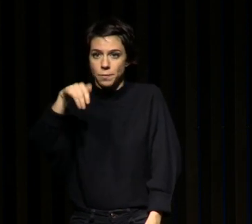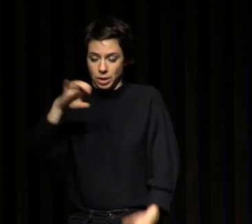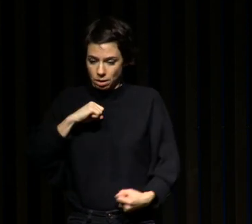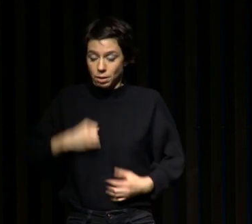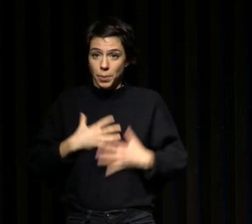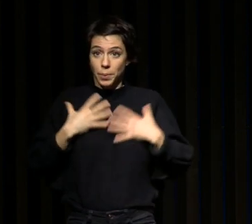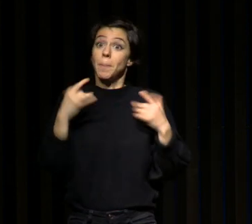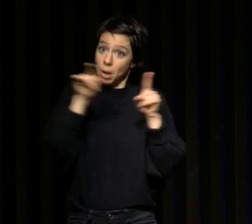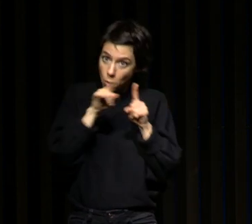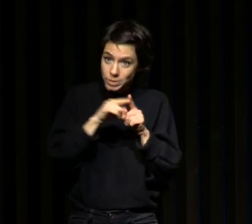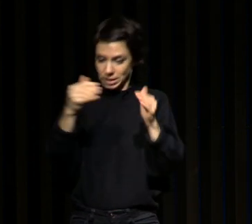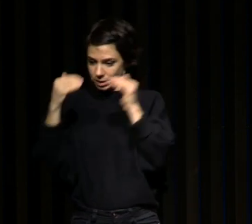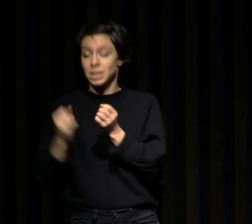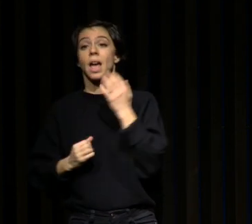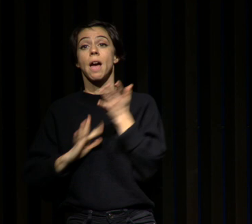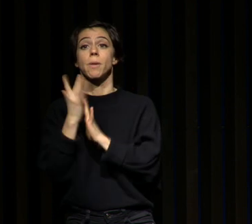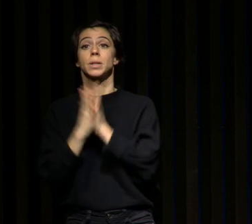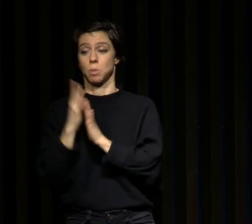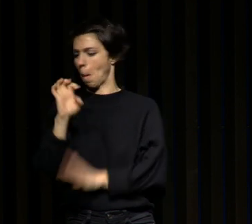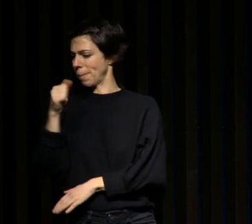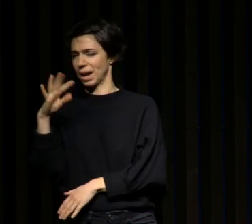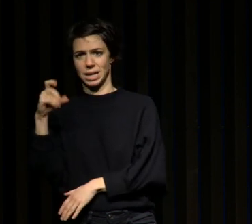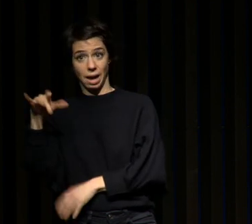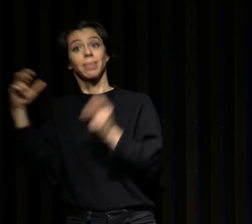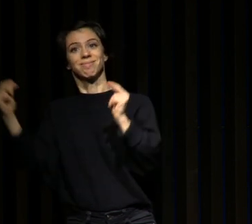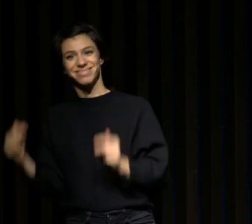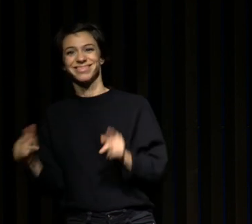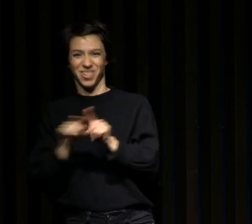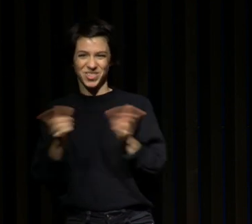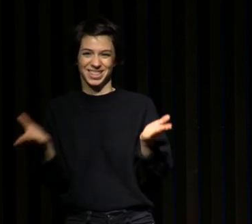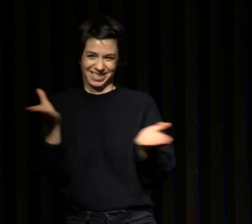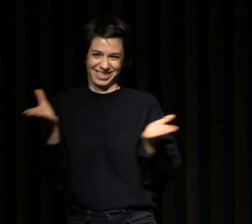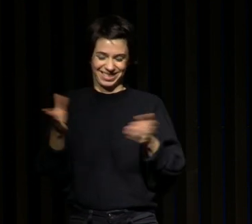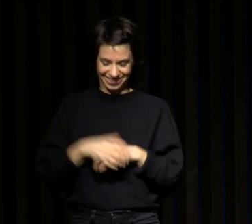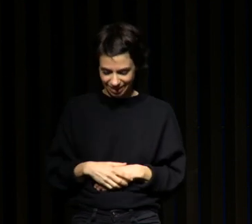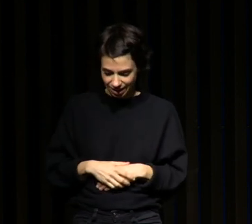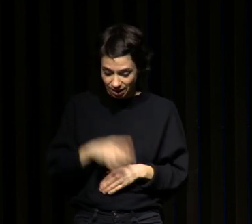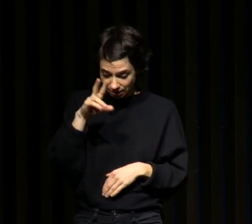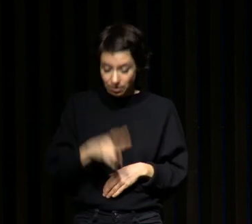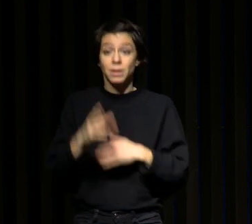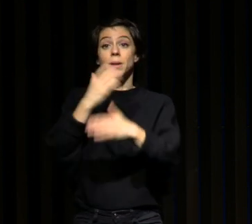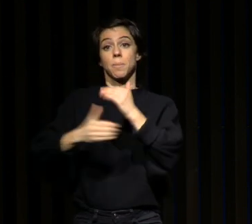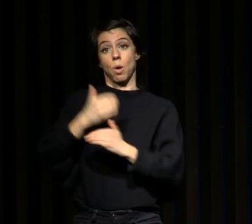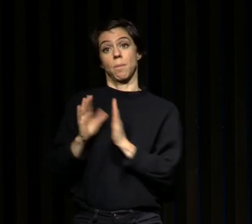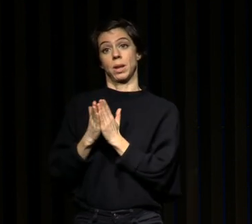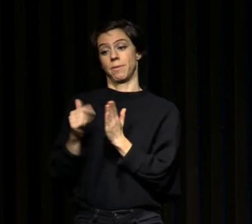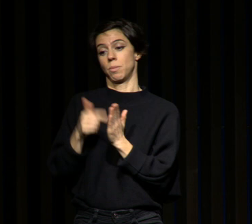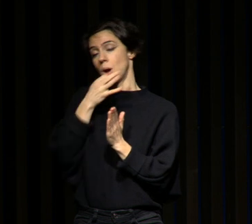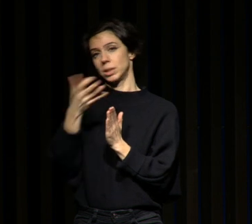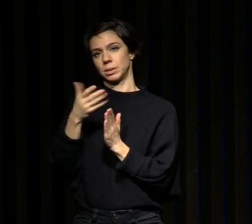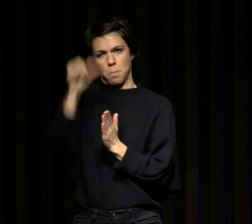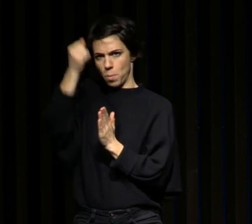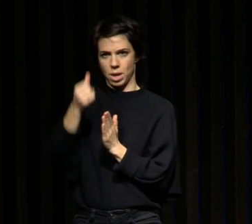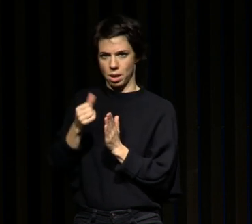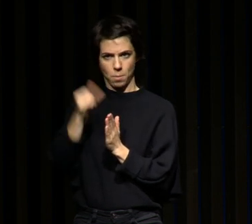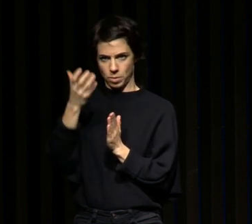votre inflammation de Bagrade alors la première question que j'adresse dans le programme de 4 semaines d'anti-fatigue c'est de combien d'heures de sommeil j'ai